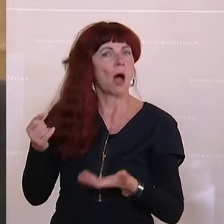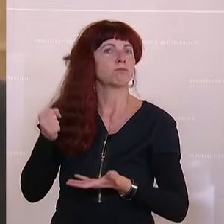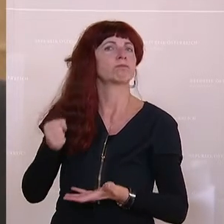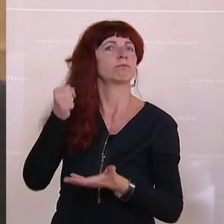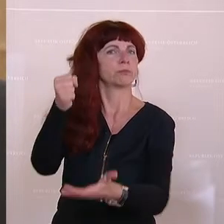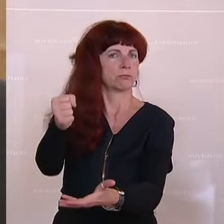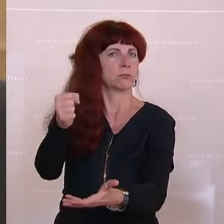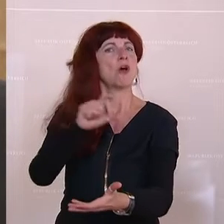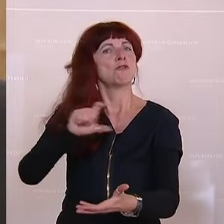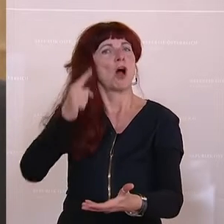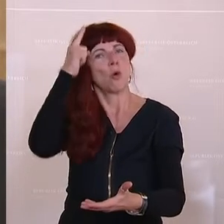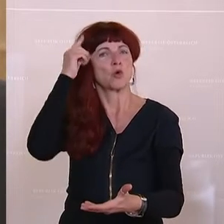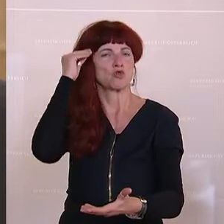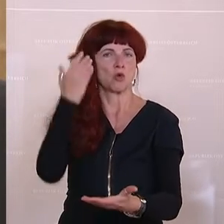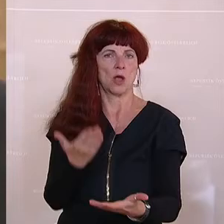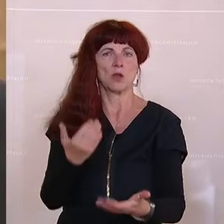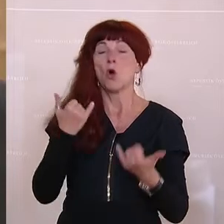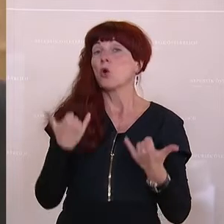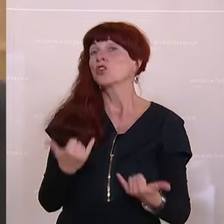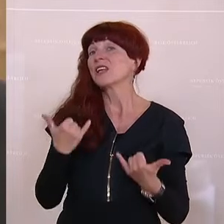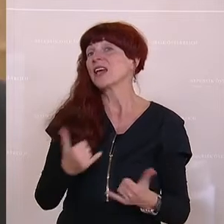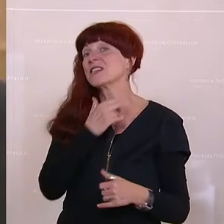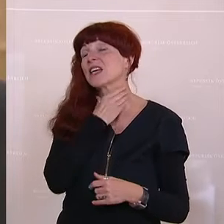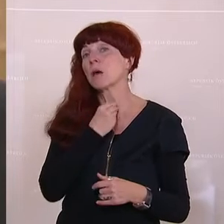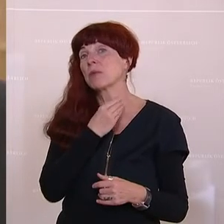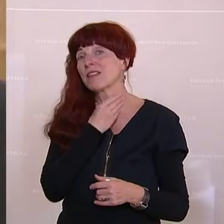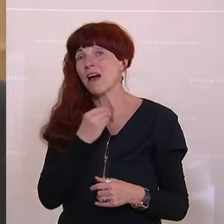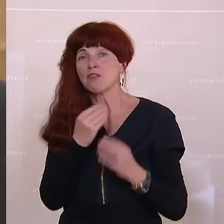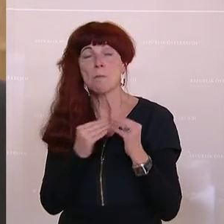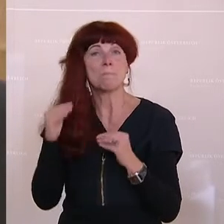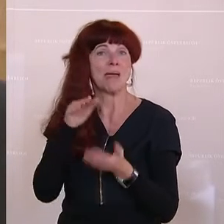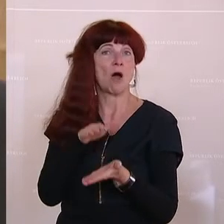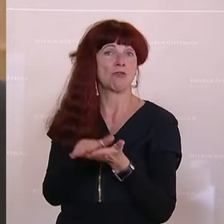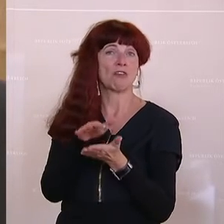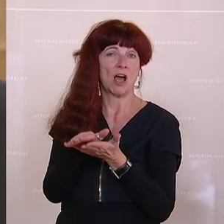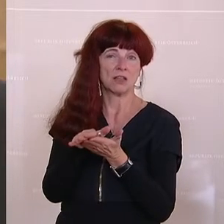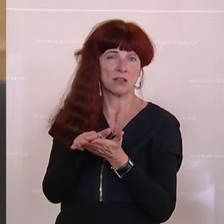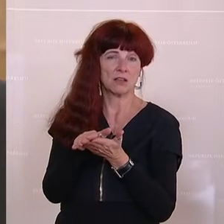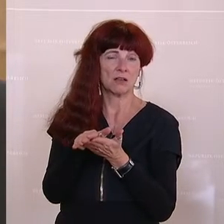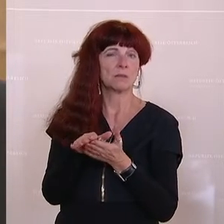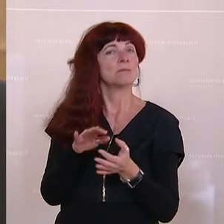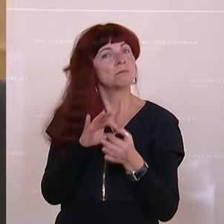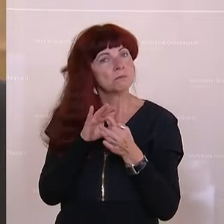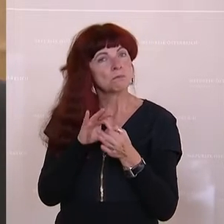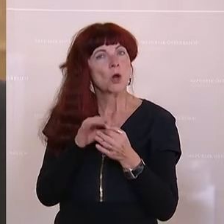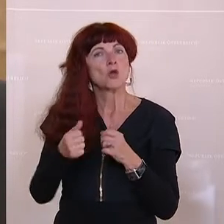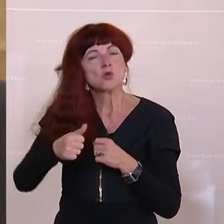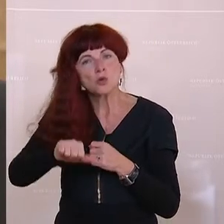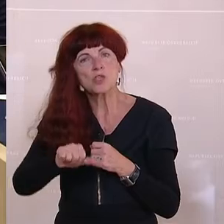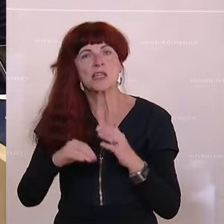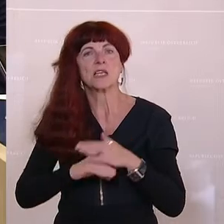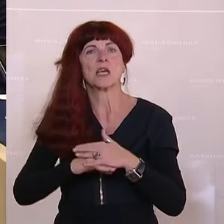Und der jetzige Bedarf an Mehraufwand für zusätzliche